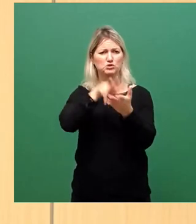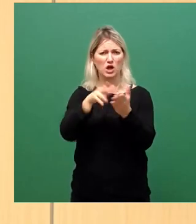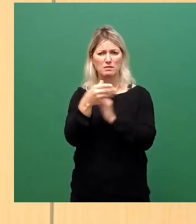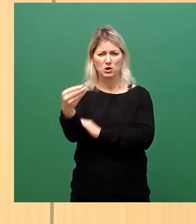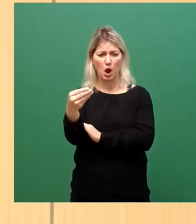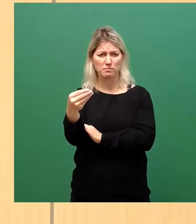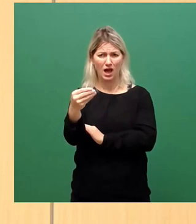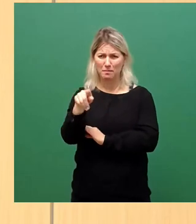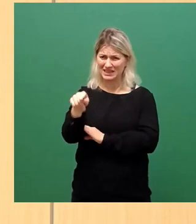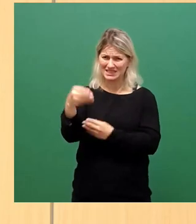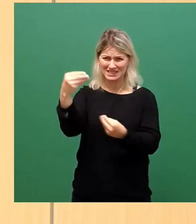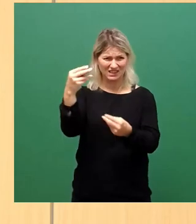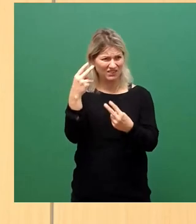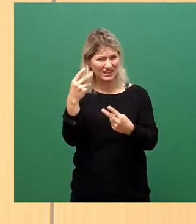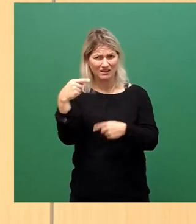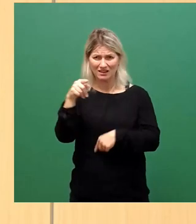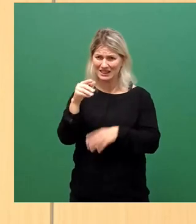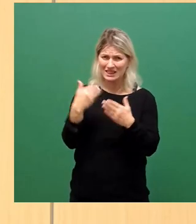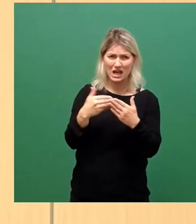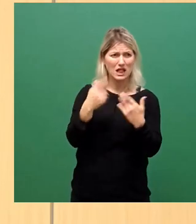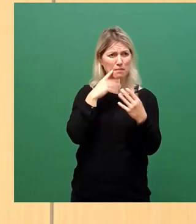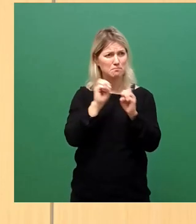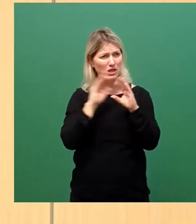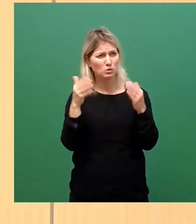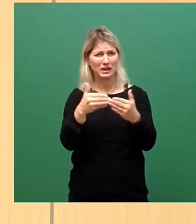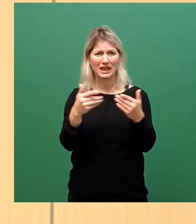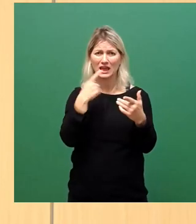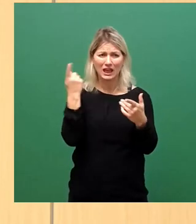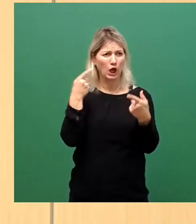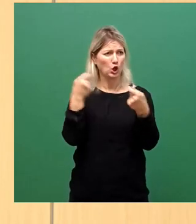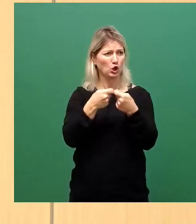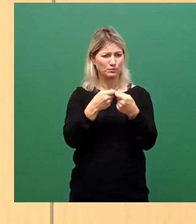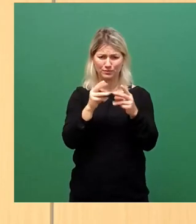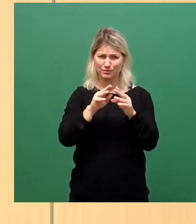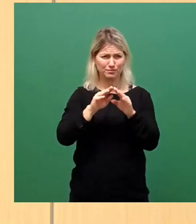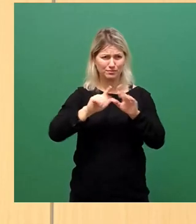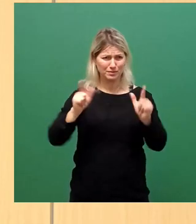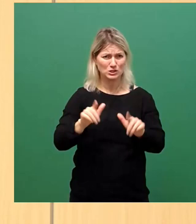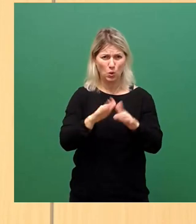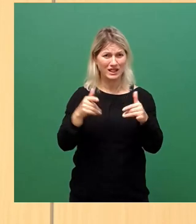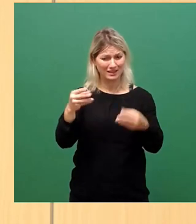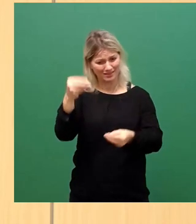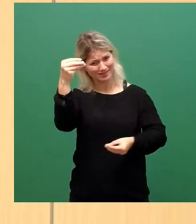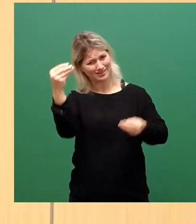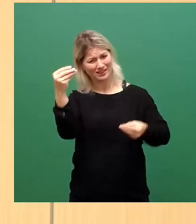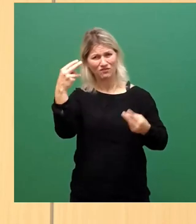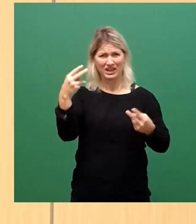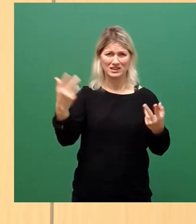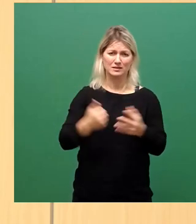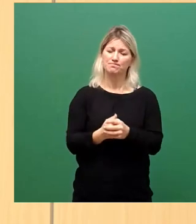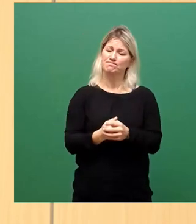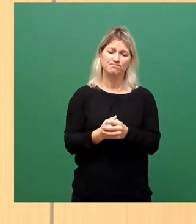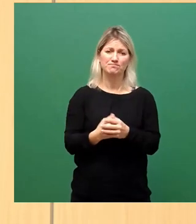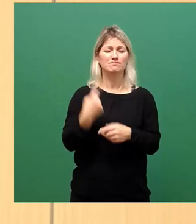an Kontaktaufnahme in so einer Pandemie benötigen. Bereits damals haben wir eine konsequente Überprüfung der